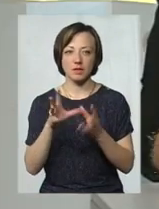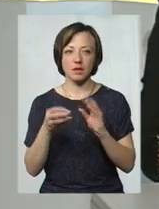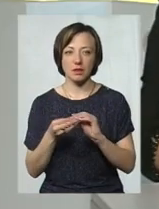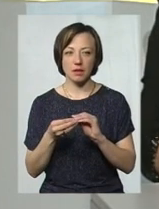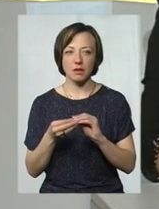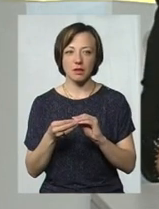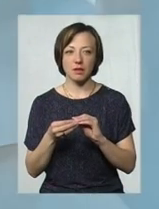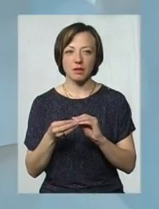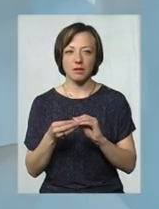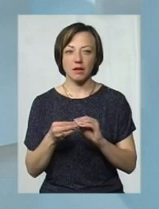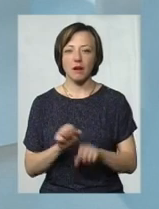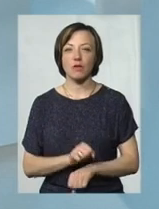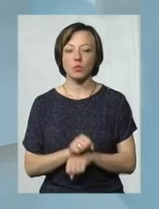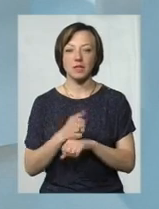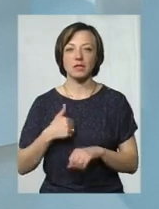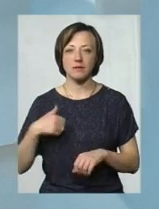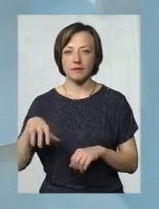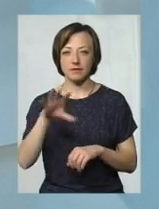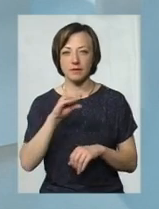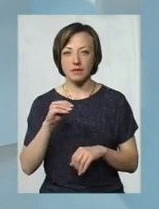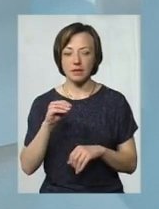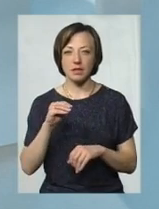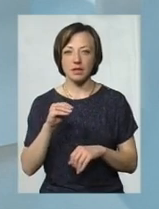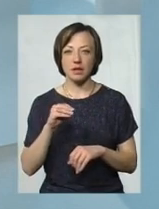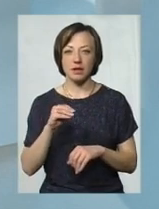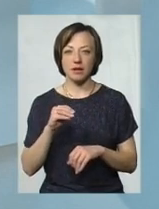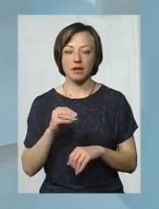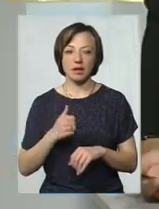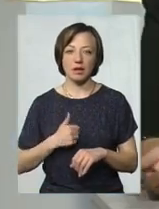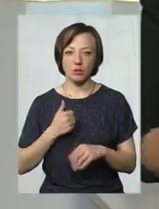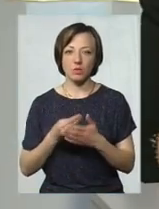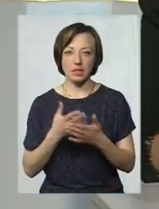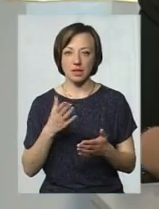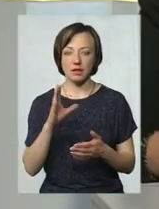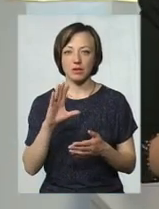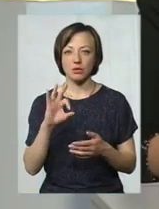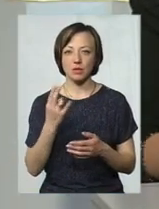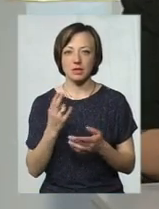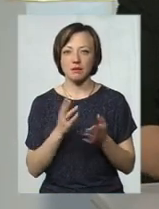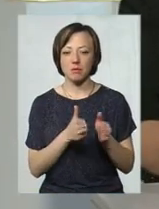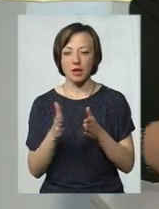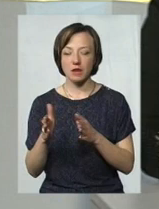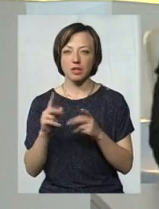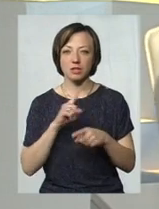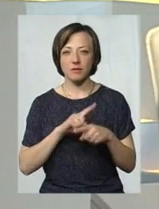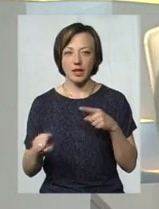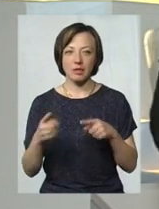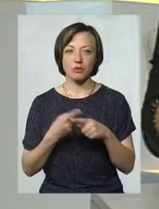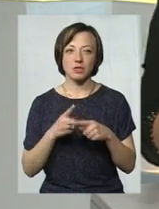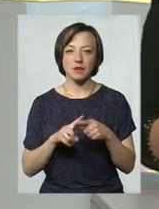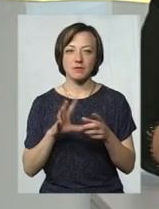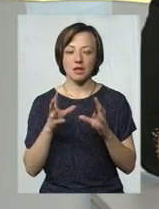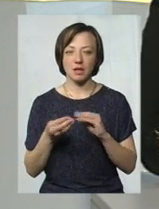революції гідності, всі взагалі гідно оцінили соцмережі, так, наскільки це швидко, наскільки це